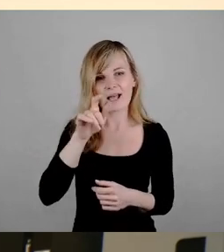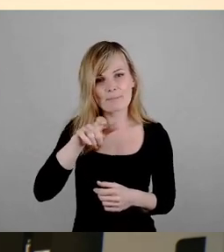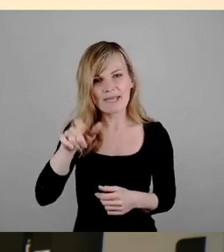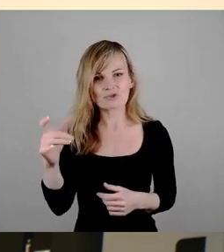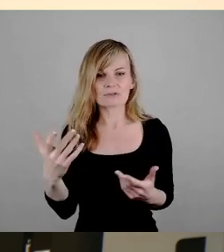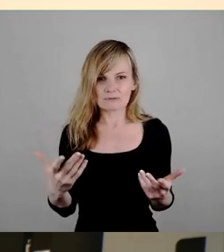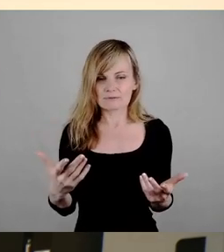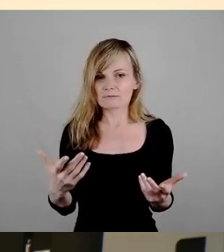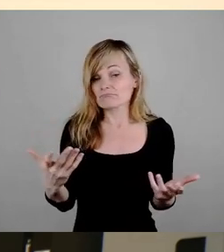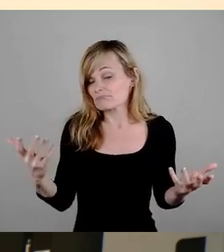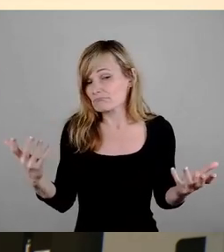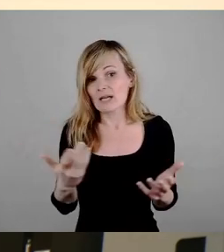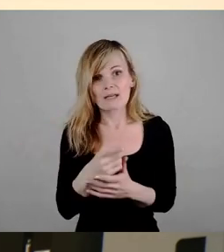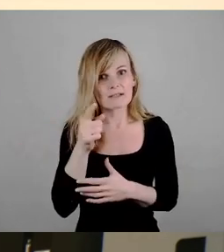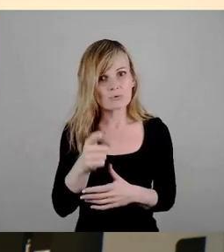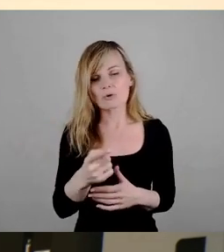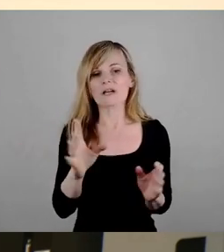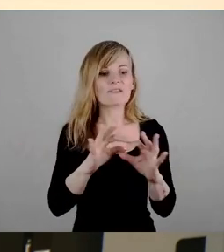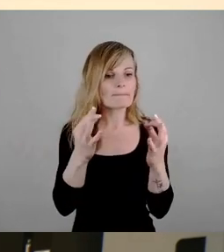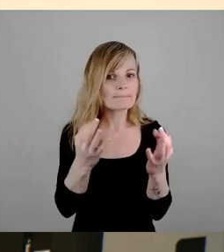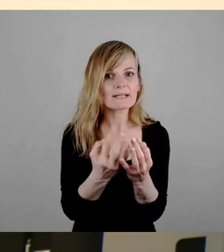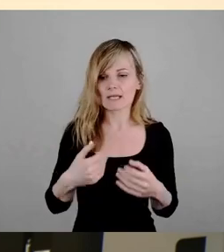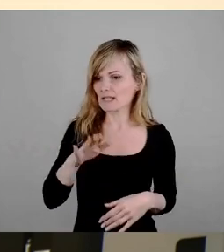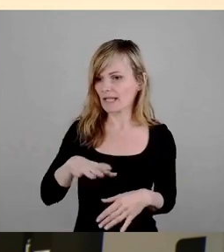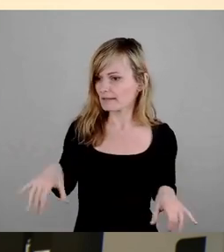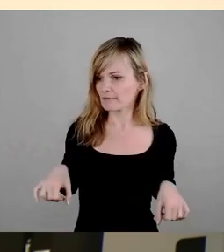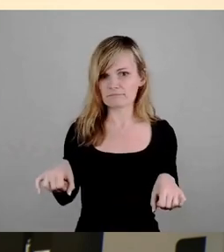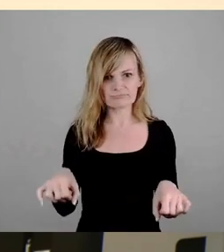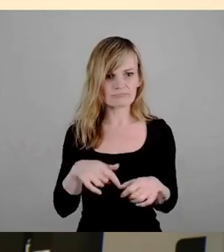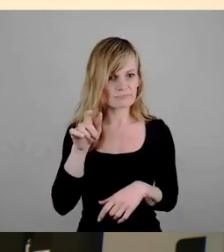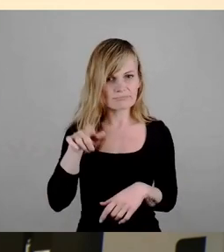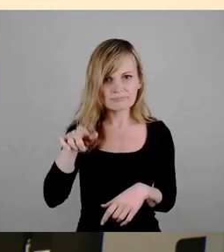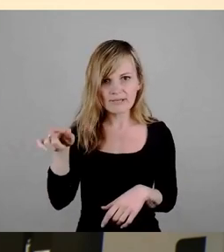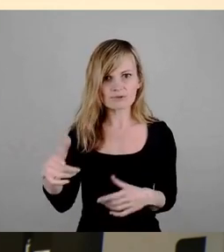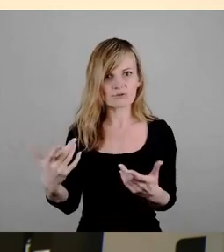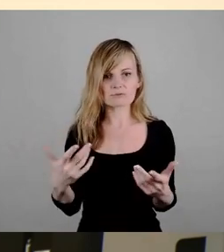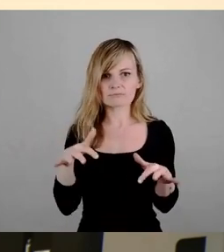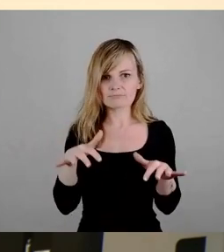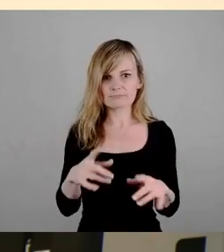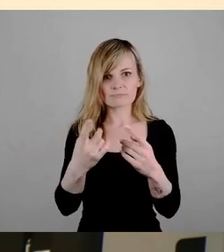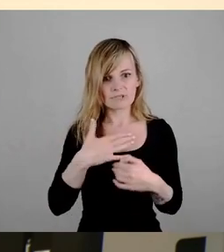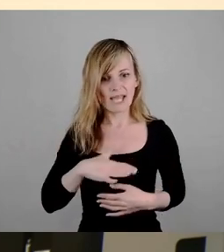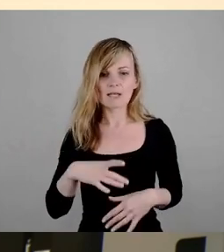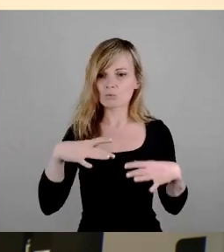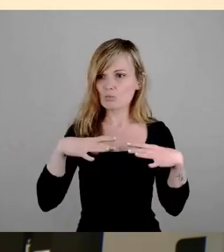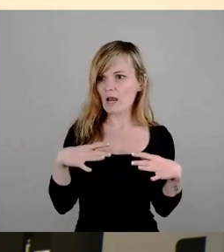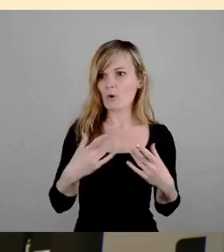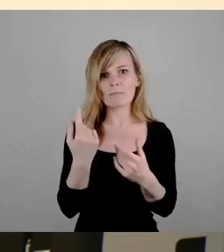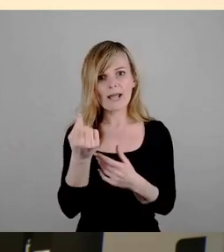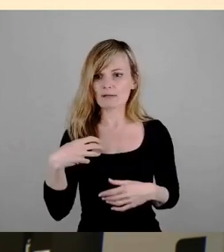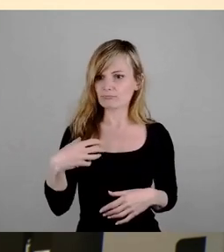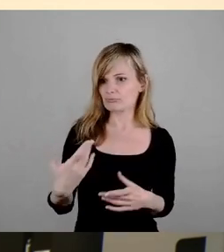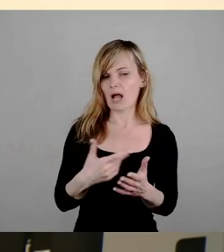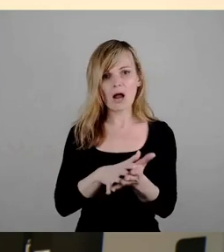dort Familien mit Kindern, Menschen, die sozusagen auch gerne in Urlaub fahren, Geld haben, die ausgeben, die